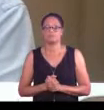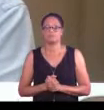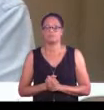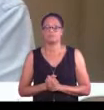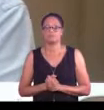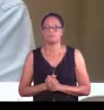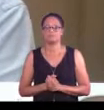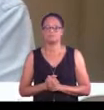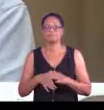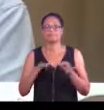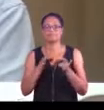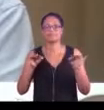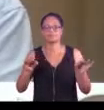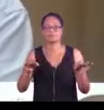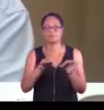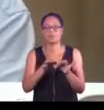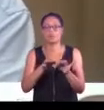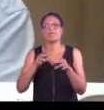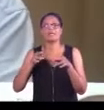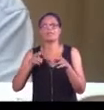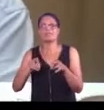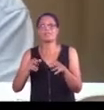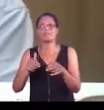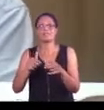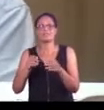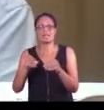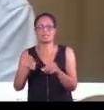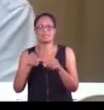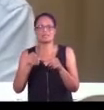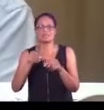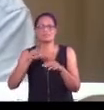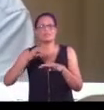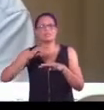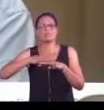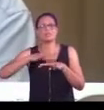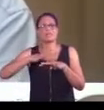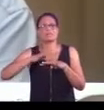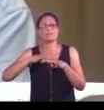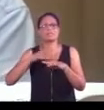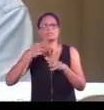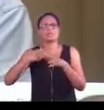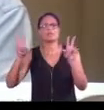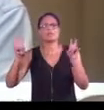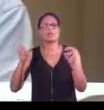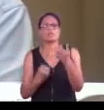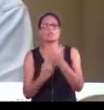Hier, sur le territoire de la rivière Salée, un quartier qui s'appelle Nouvelle Cité,